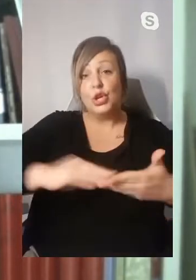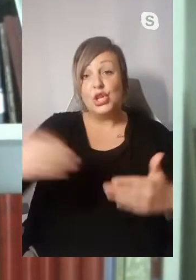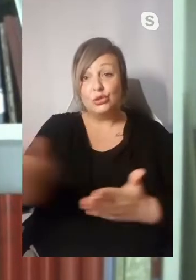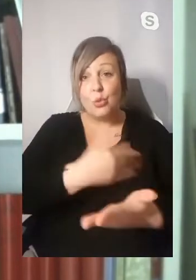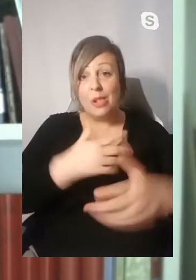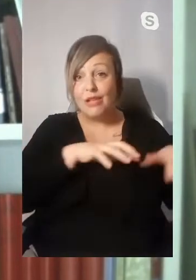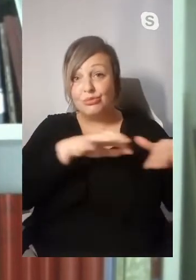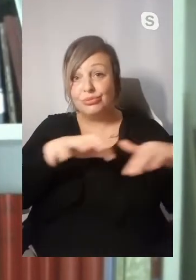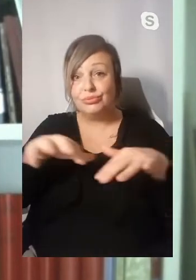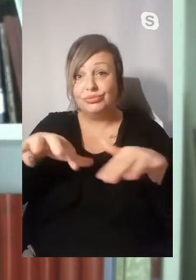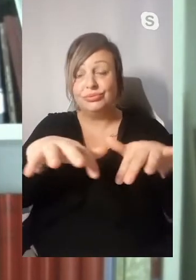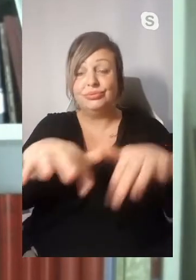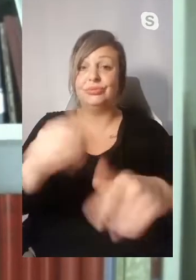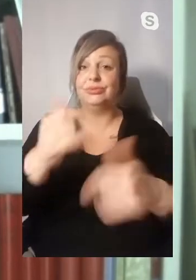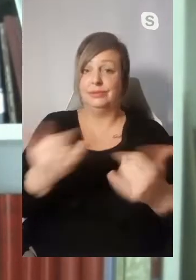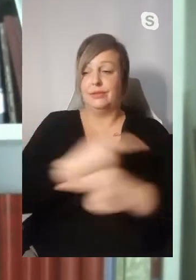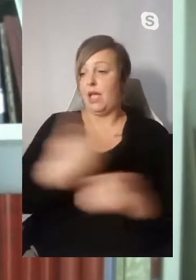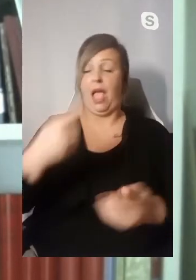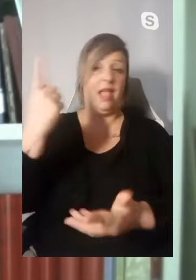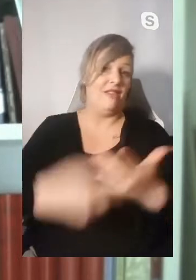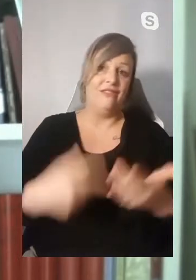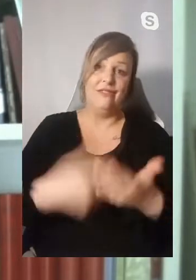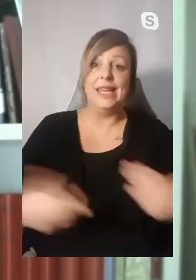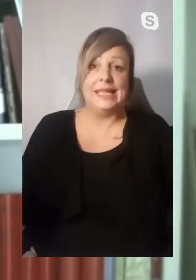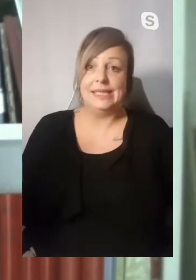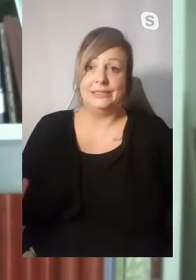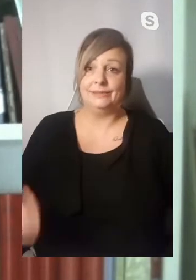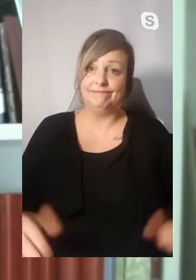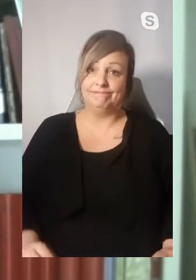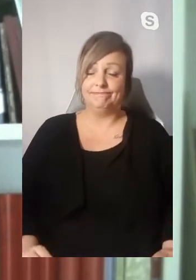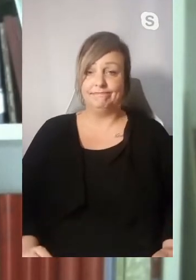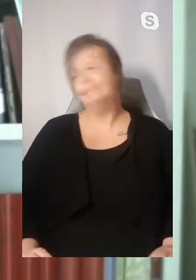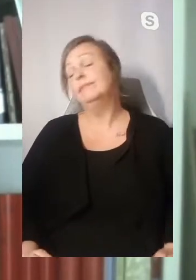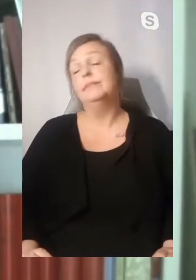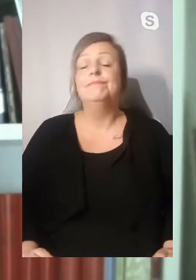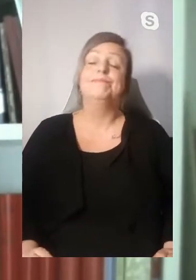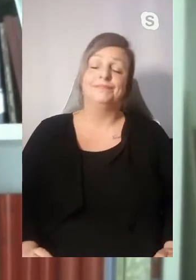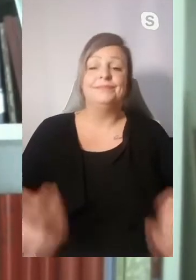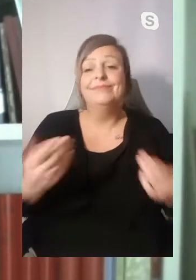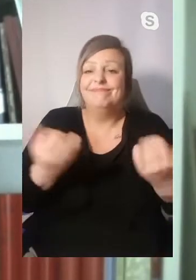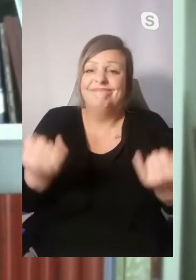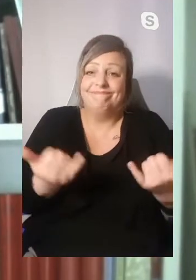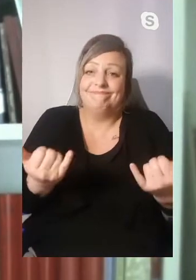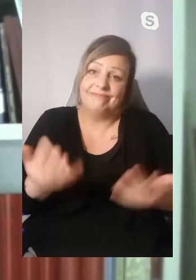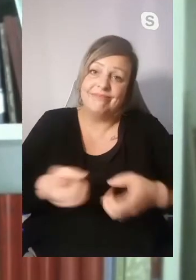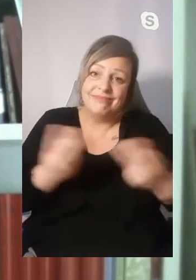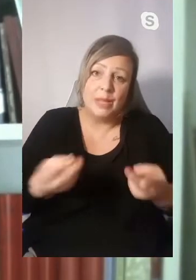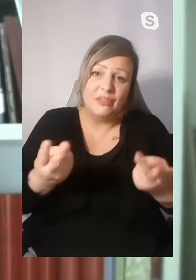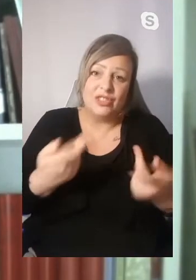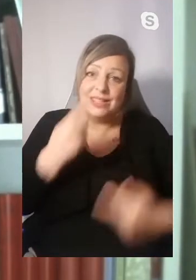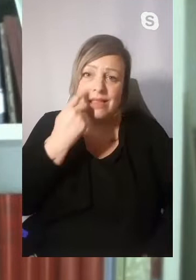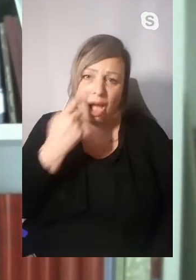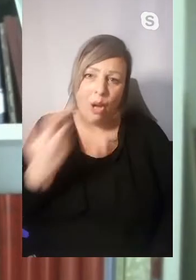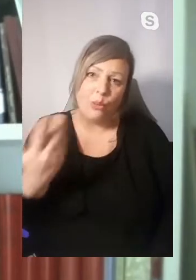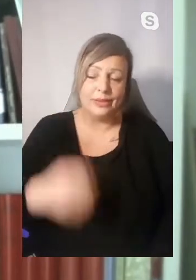die Schulklassen, die jetzt natürlich alle fehlen gerade und auch bis auf weiteres fehlen werden, das ist natürlich